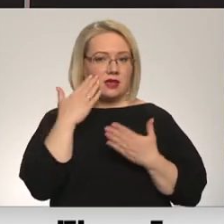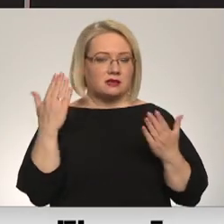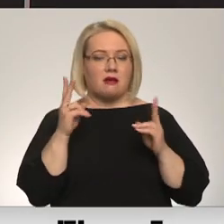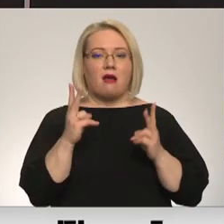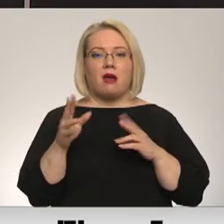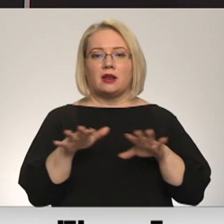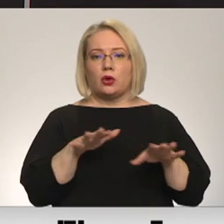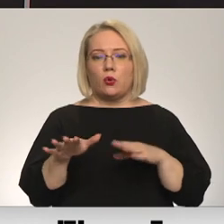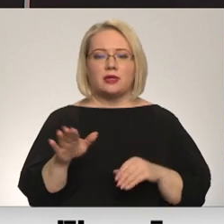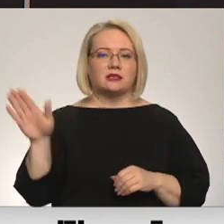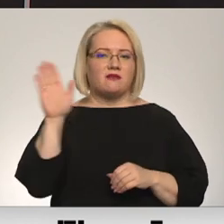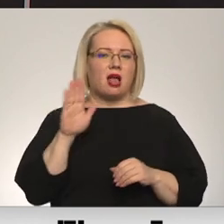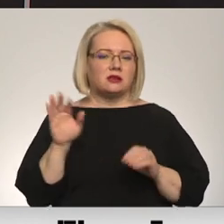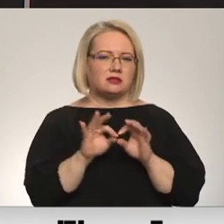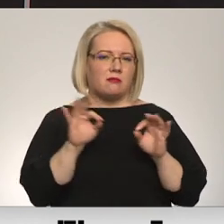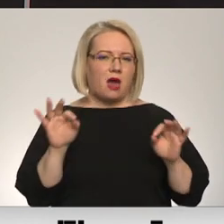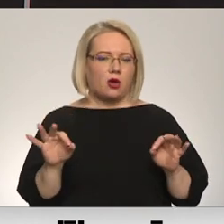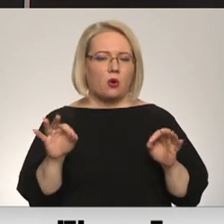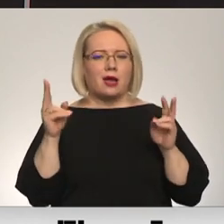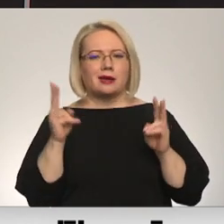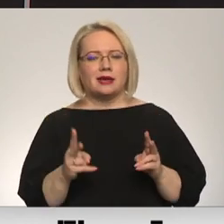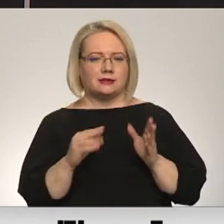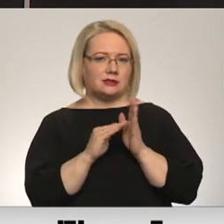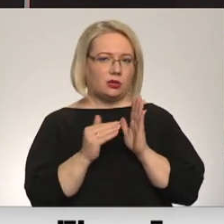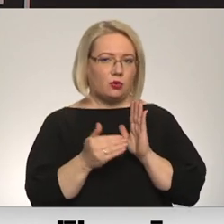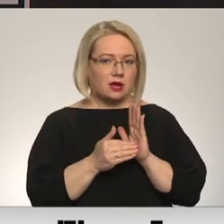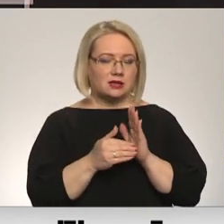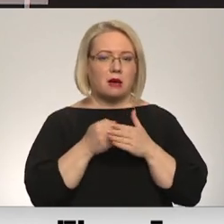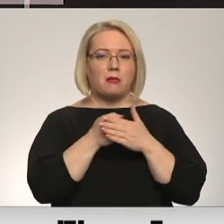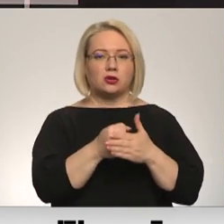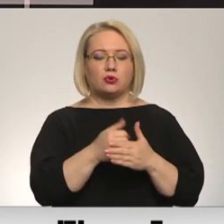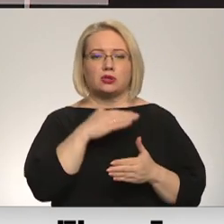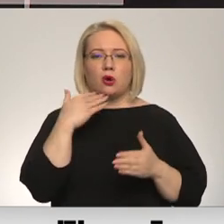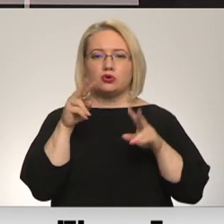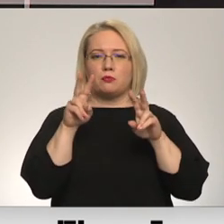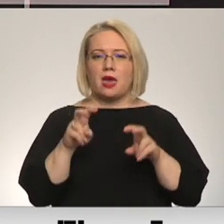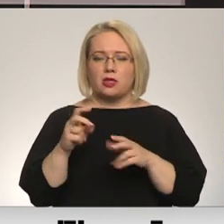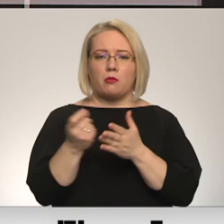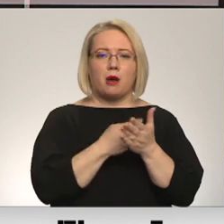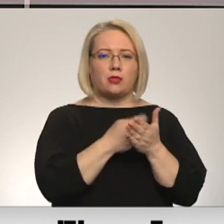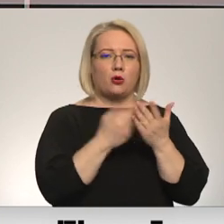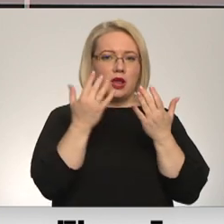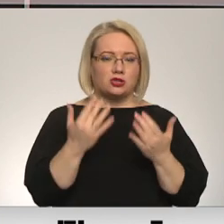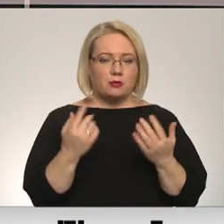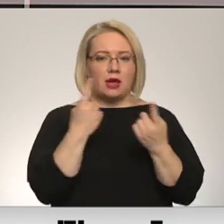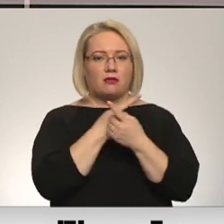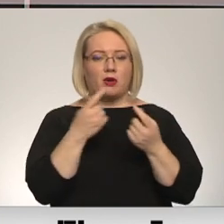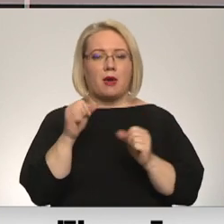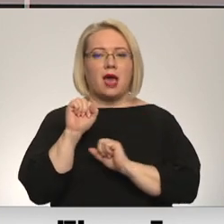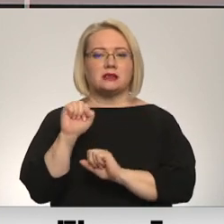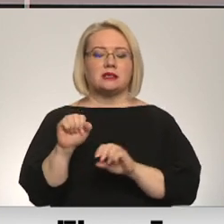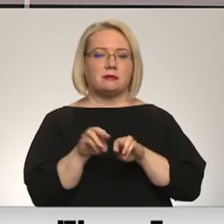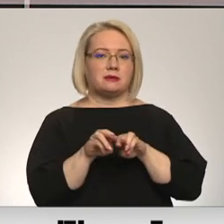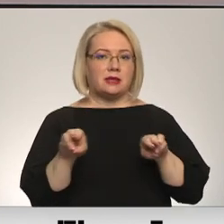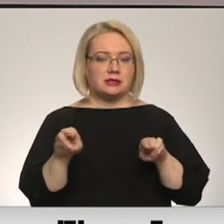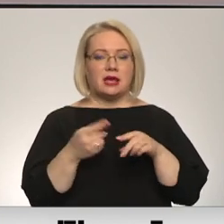rīkoties valstiska mēroga krīzes situācijā. Vastoties uz vairāku pētījumu un aptāju rezultātiem informēja aizsardzības ministrija.